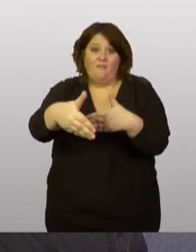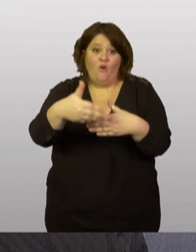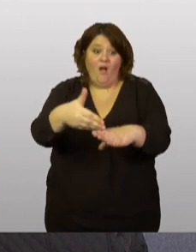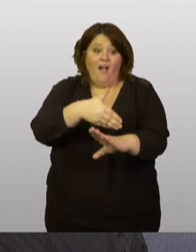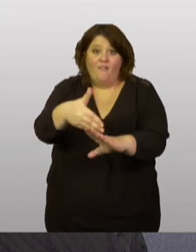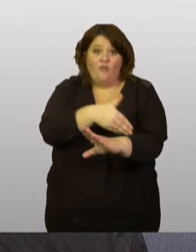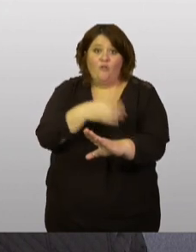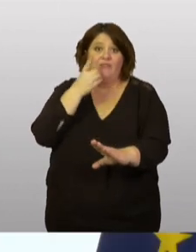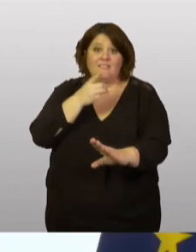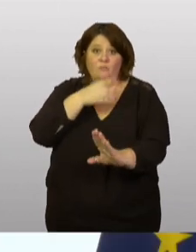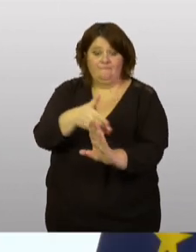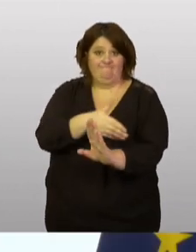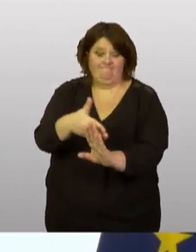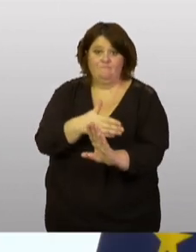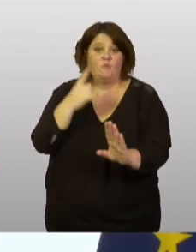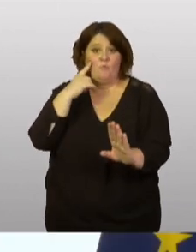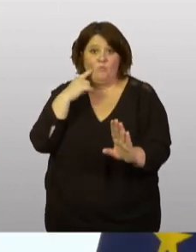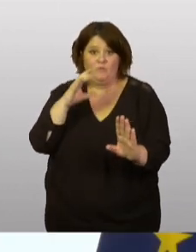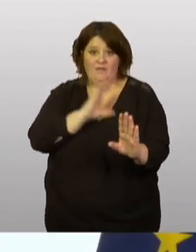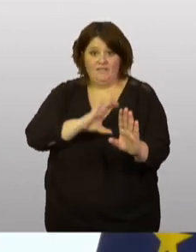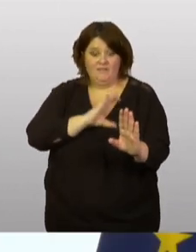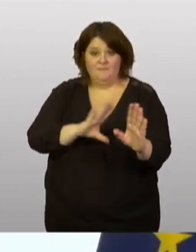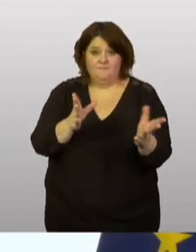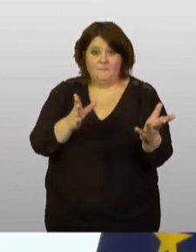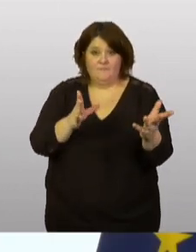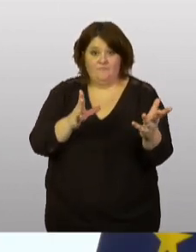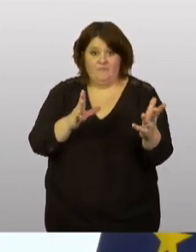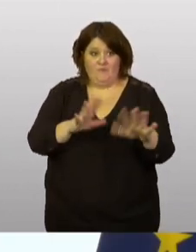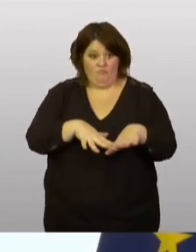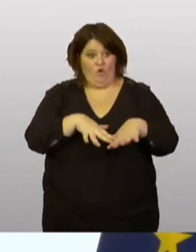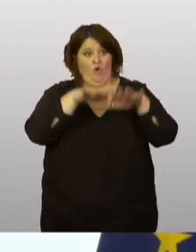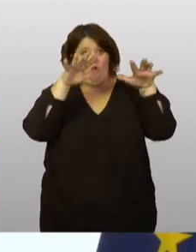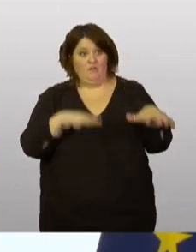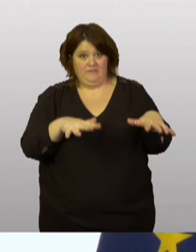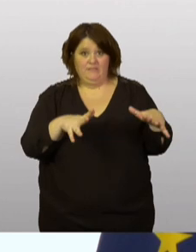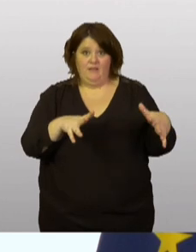de changer cette quantité.